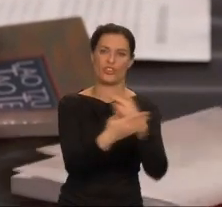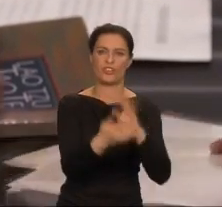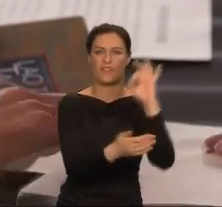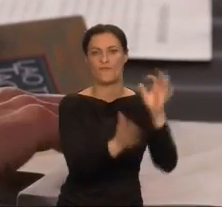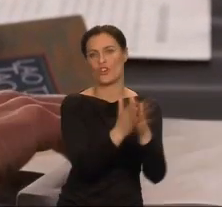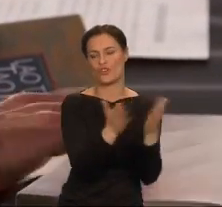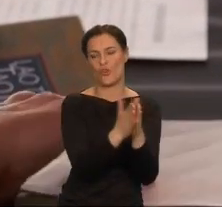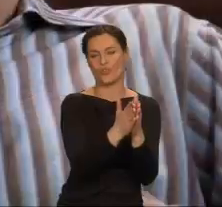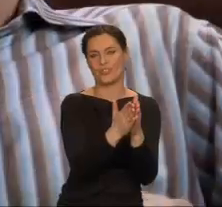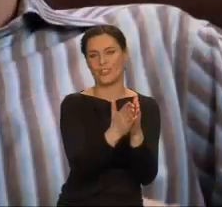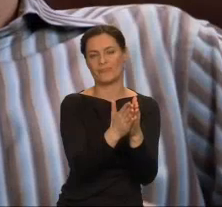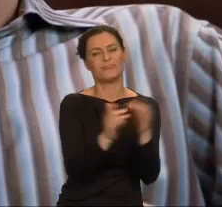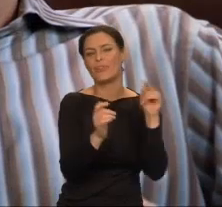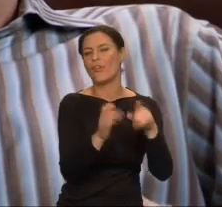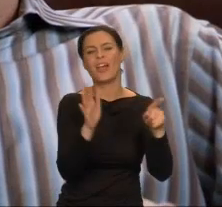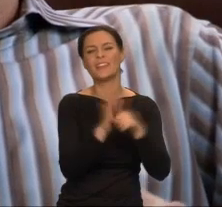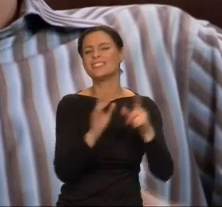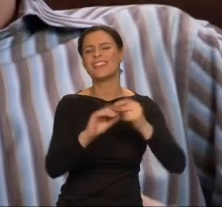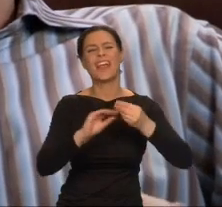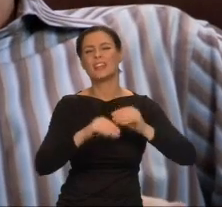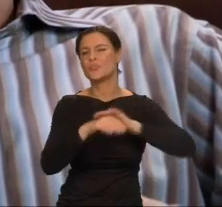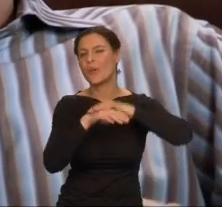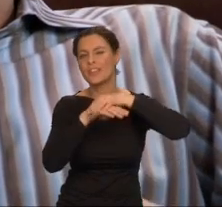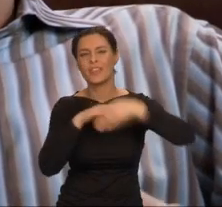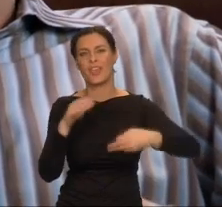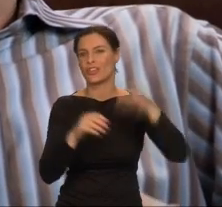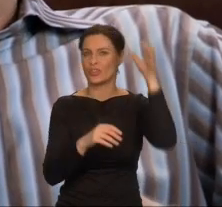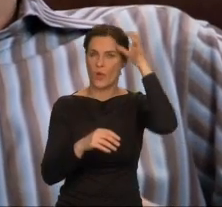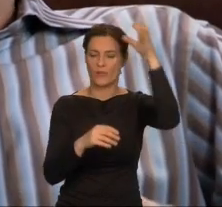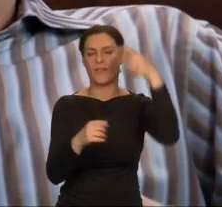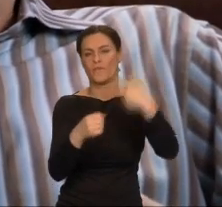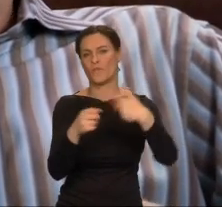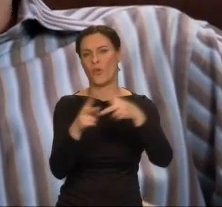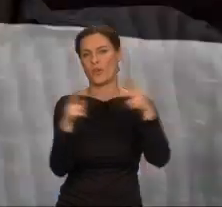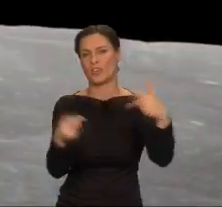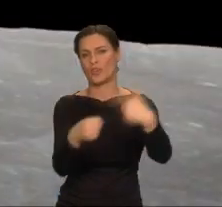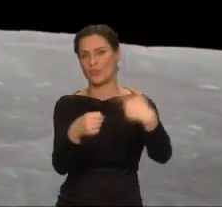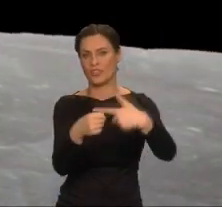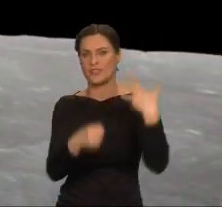Należy do największych postaci amerykańskiej sceny literackiej XX wieku.